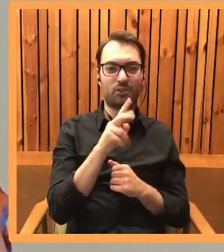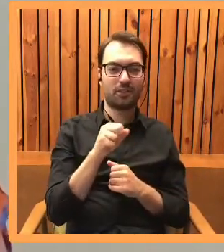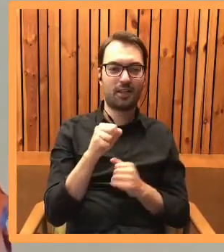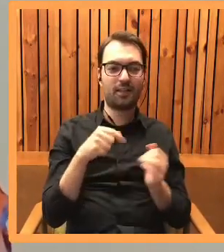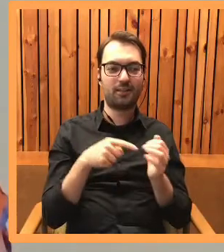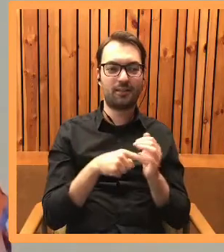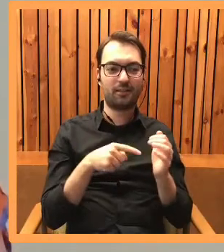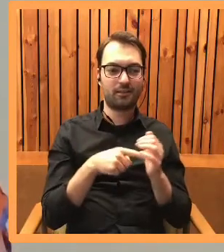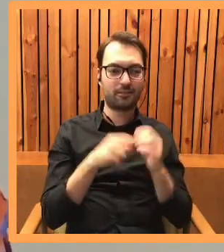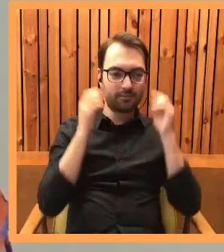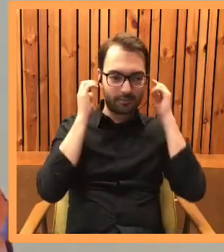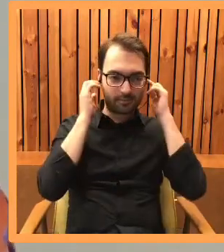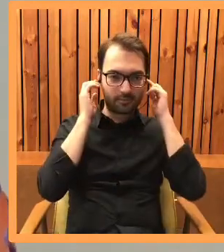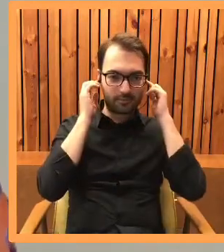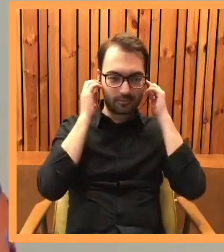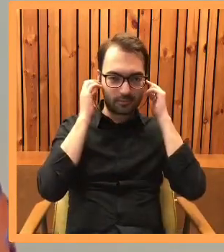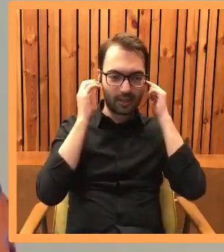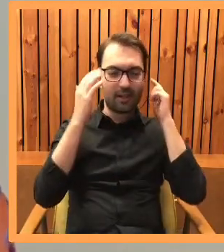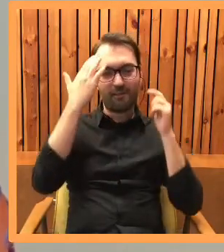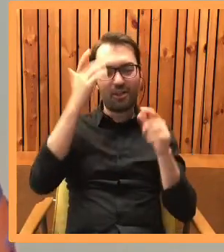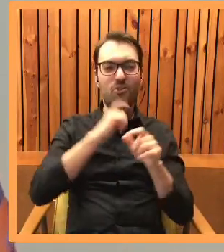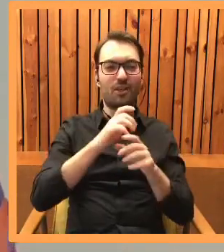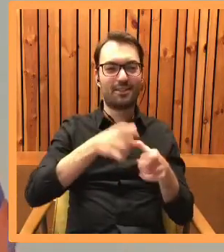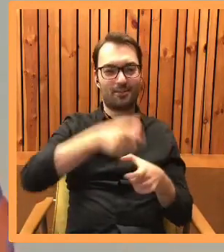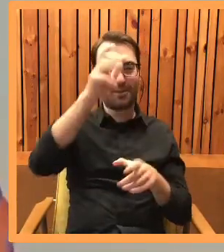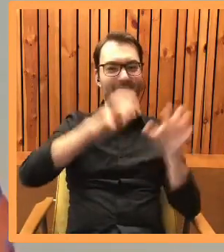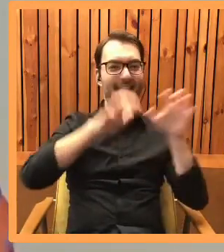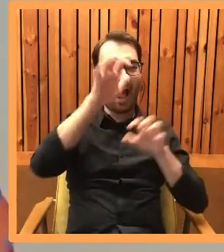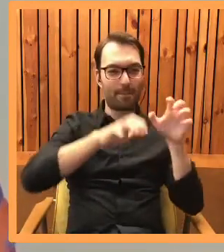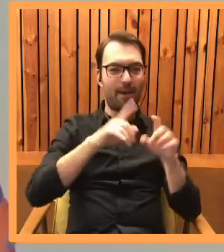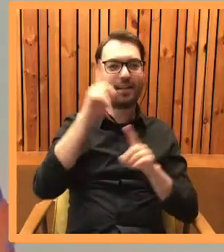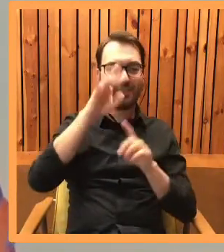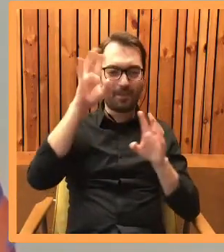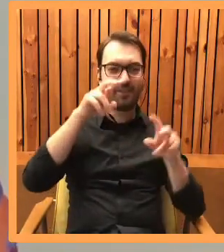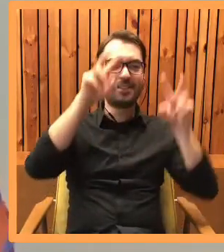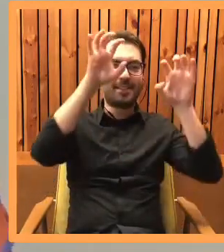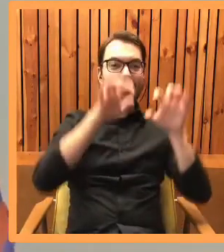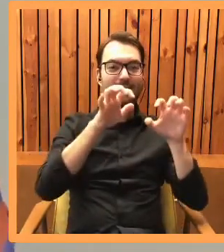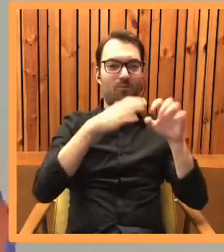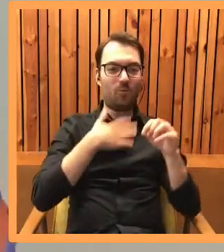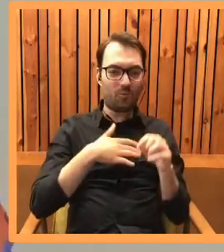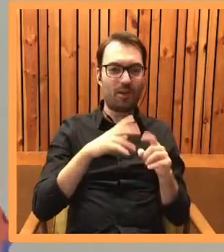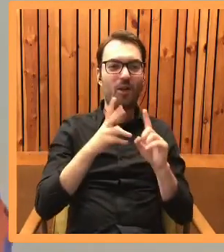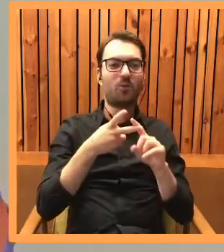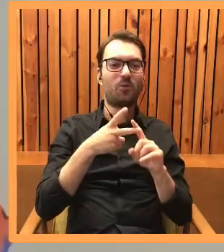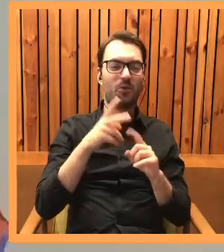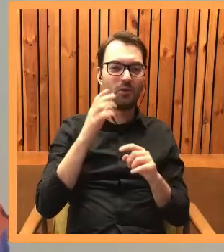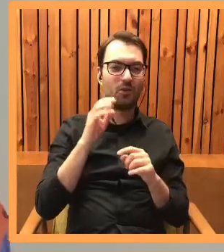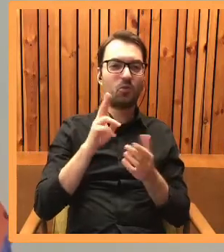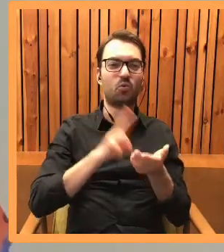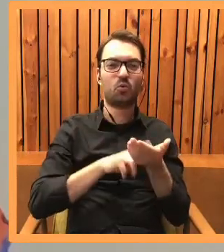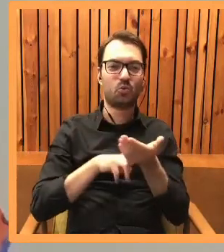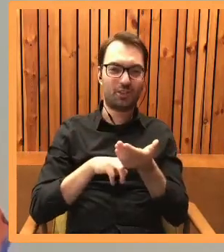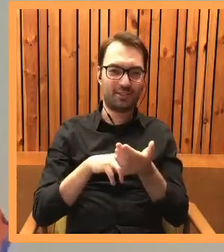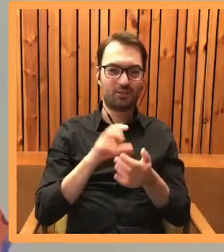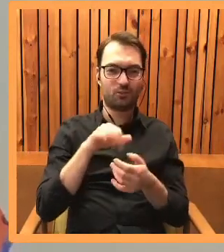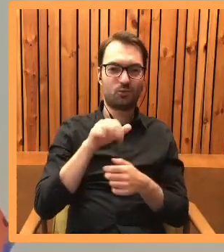wie, do czego służy drapak i naprawdę czasem na nim zawiśnie, o tyle kocur Sushi